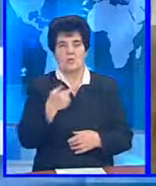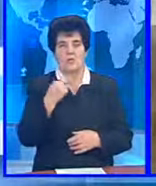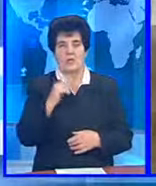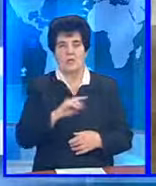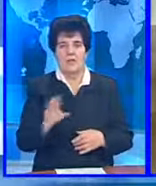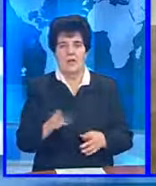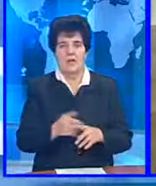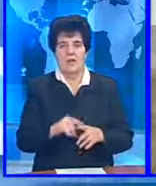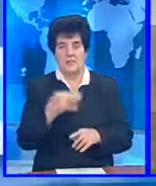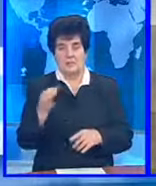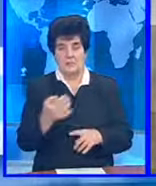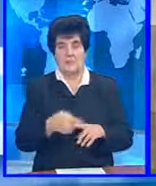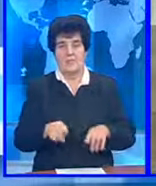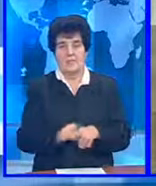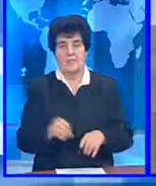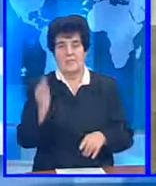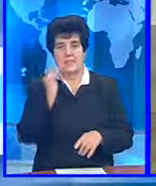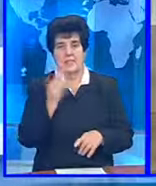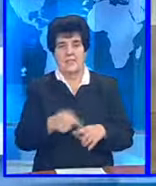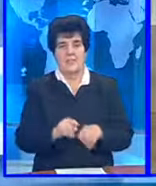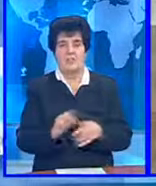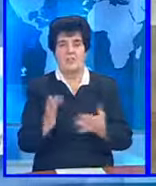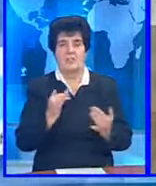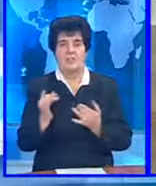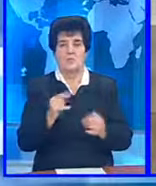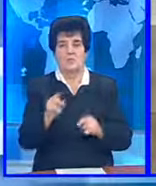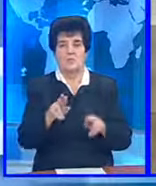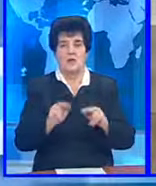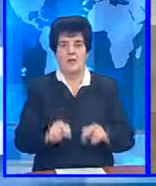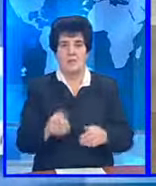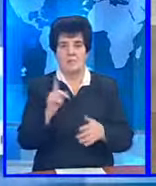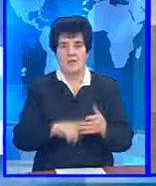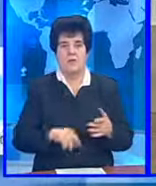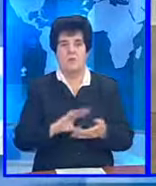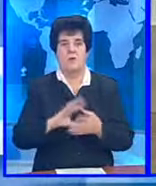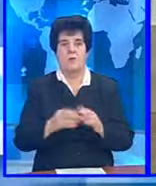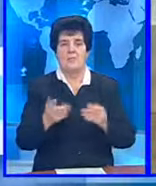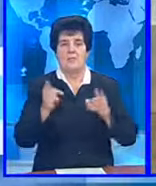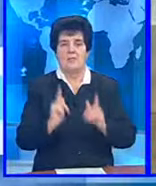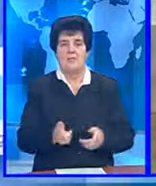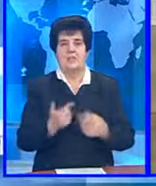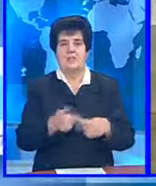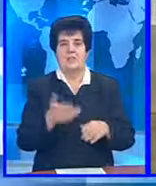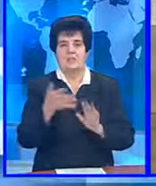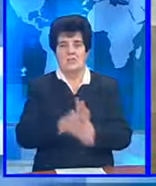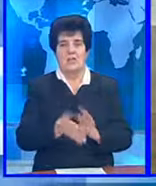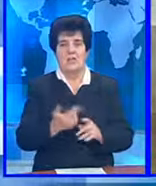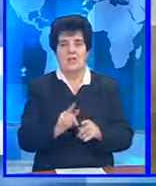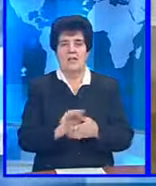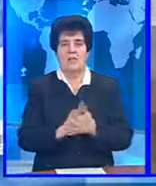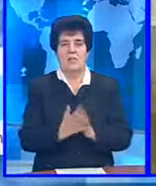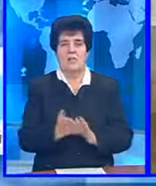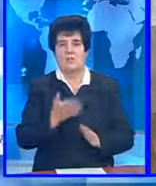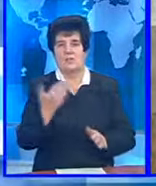pe care intenționăm să-i întreprindem. Această chestiune va fi discutată și în Parlament. Sperăm că vom ajunge la o înțelegere care va detenționa situația pentru că va